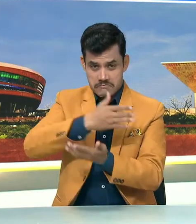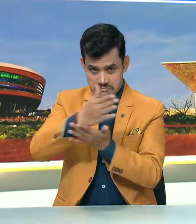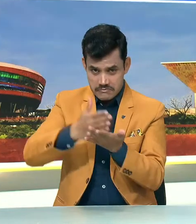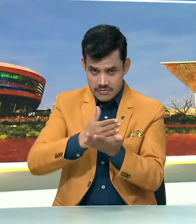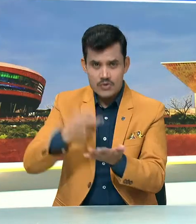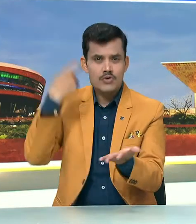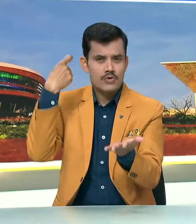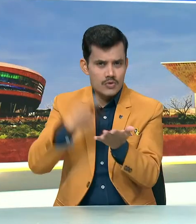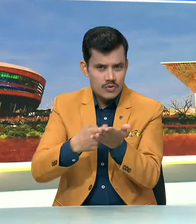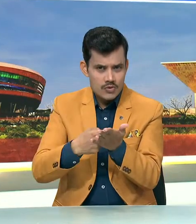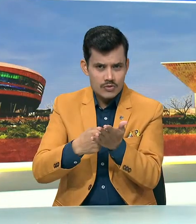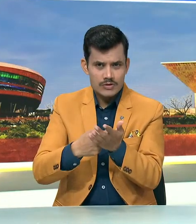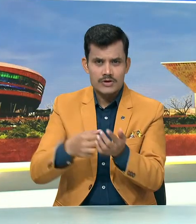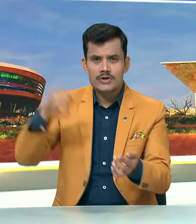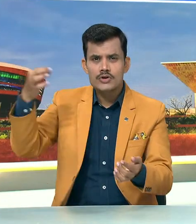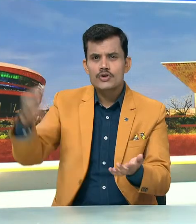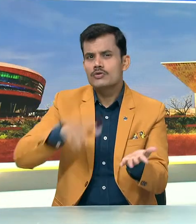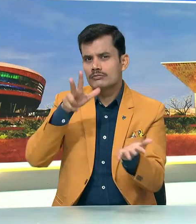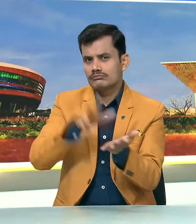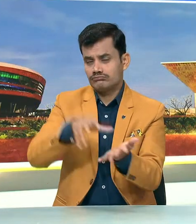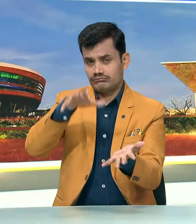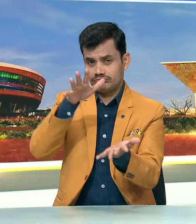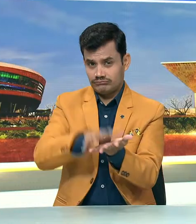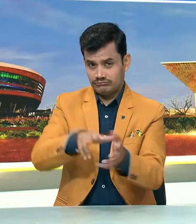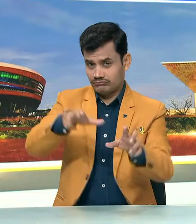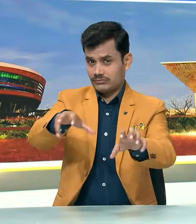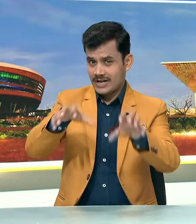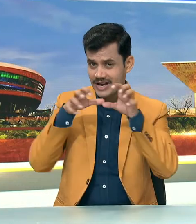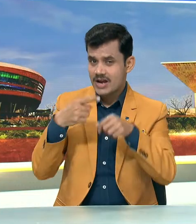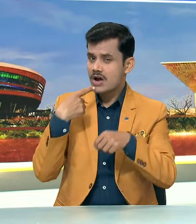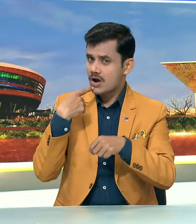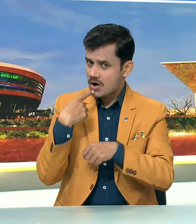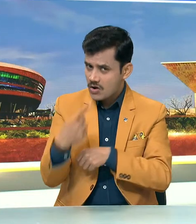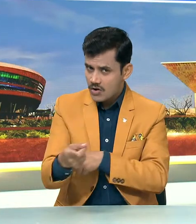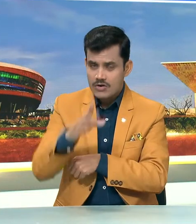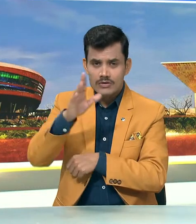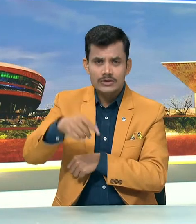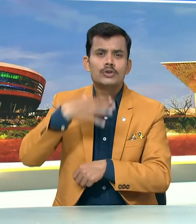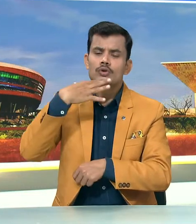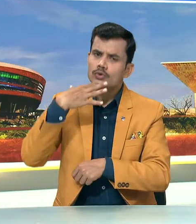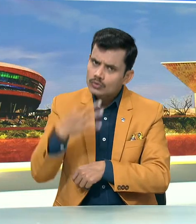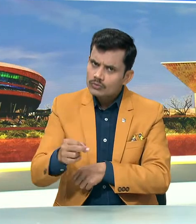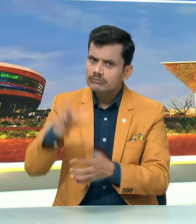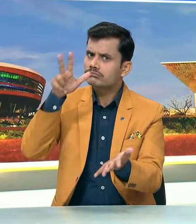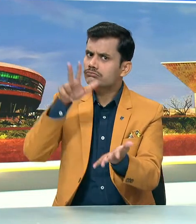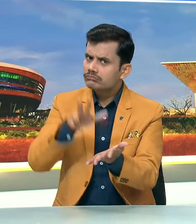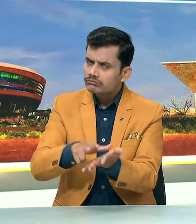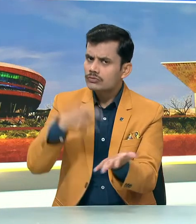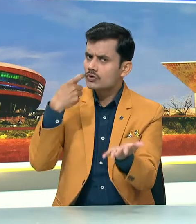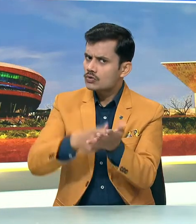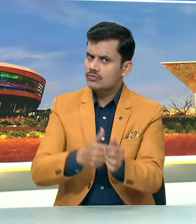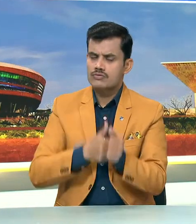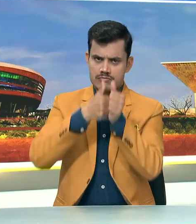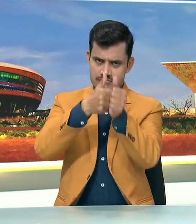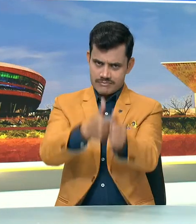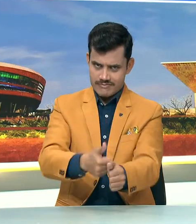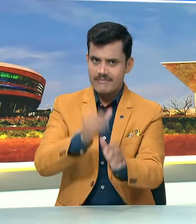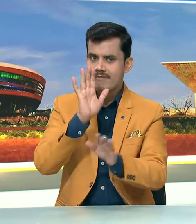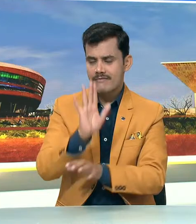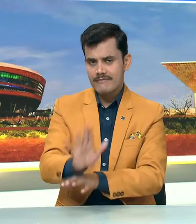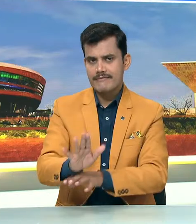हुए संविधान आदेश चारी किये थे और ये फैसला पूरी तरह से संविधानिक प्रावधानों के दायरे में था